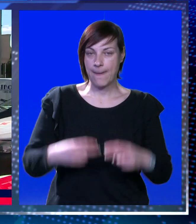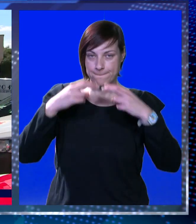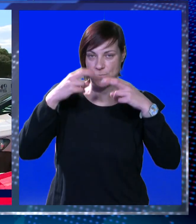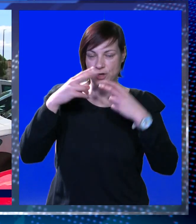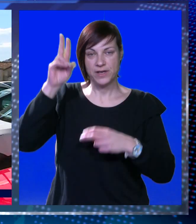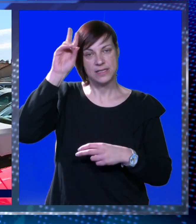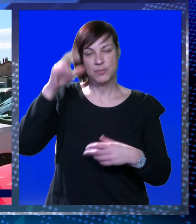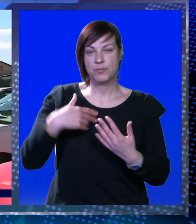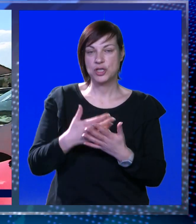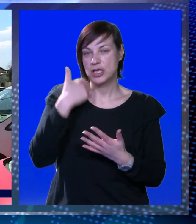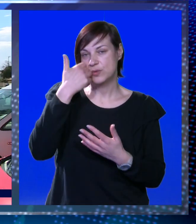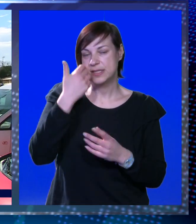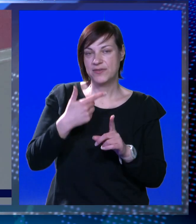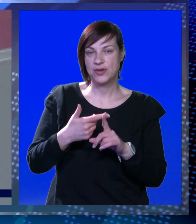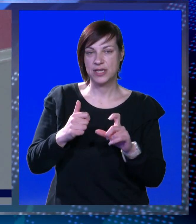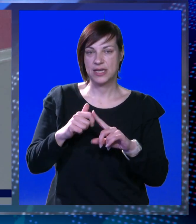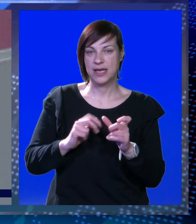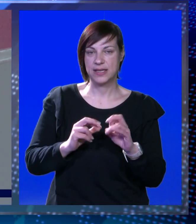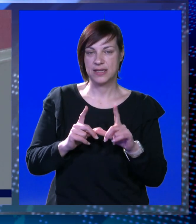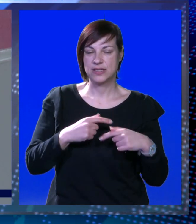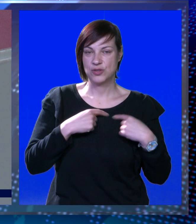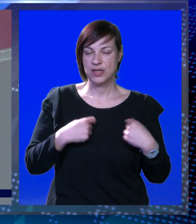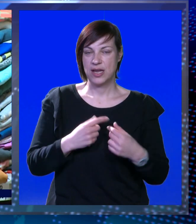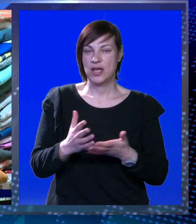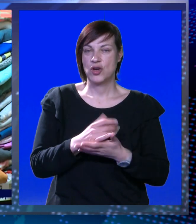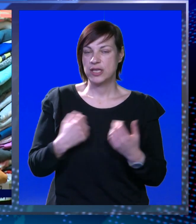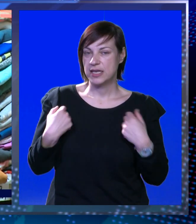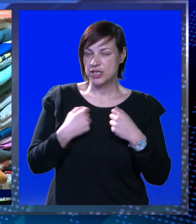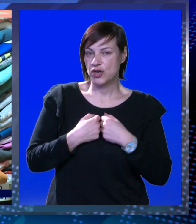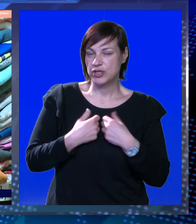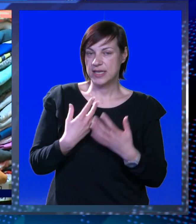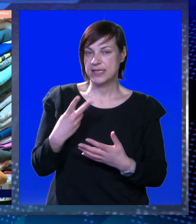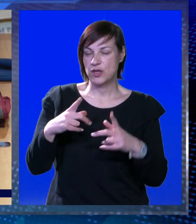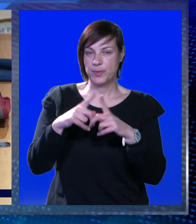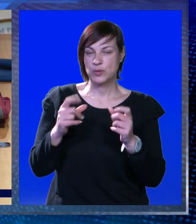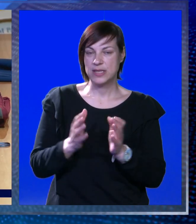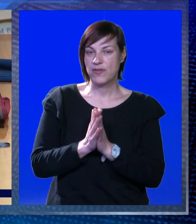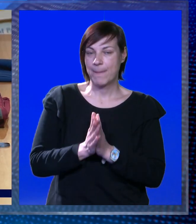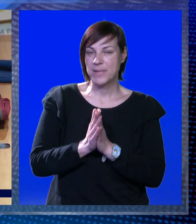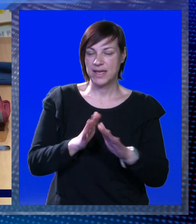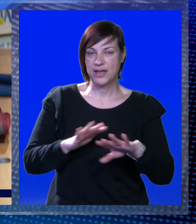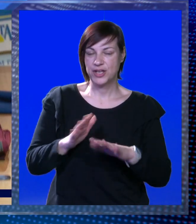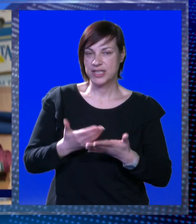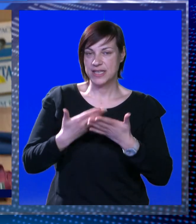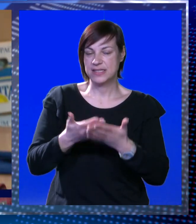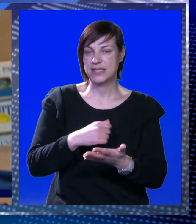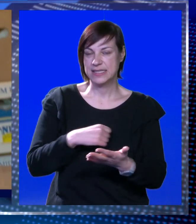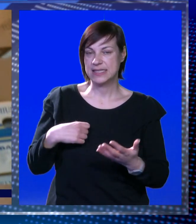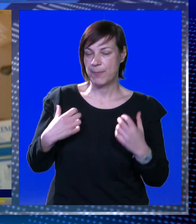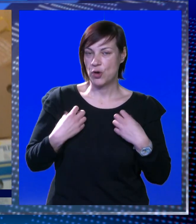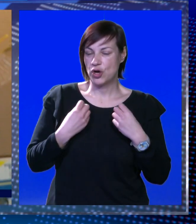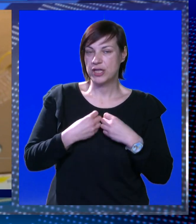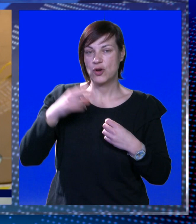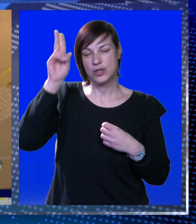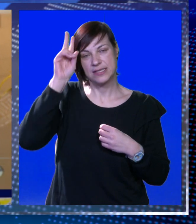Provjerili smo može li se u Crvenom križu ili karitasu donirati korištena odjeća. Iz obje ustanove apeliraju građanima da se daruje samo